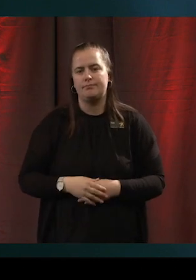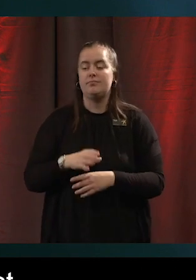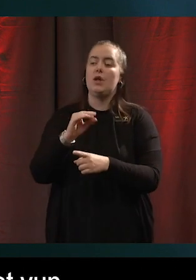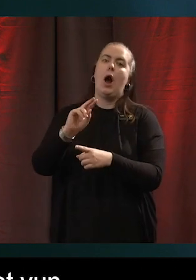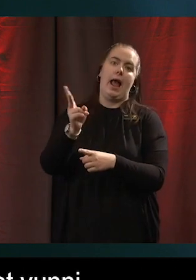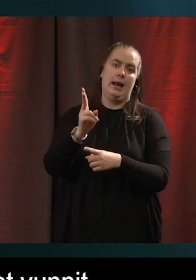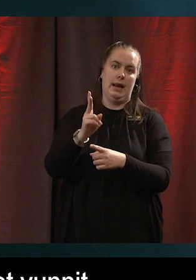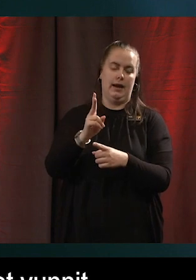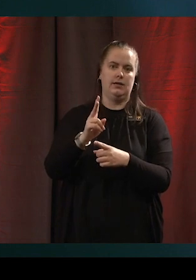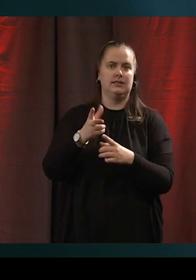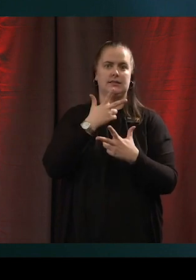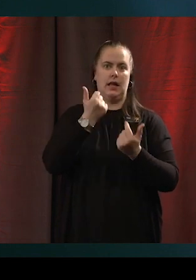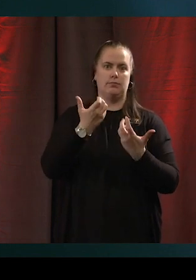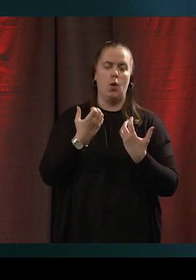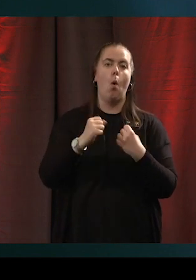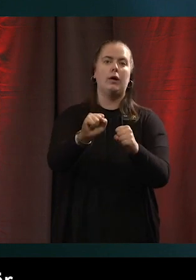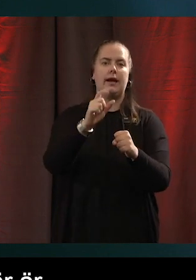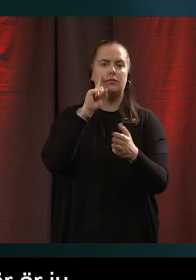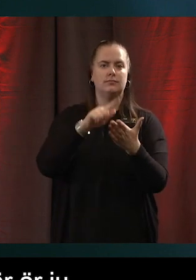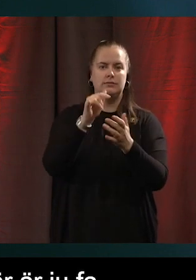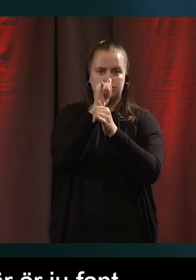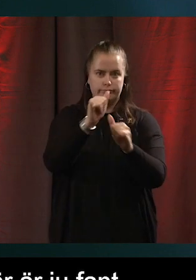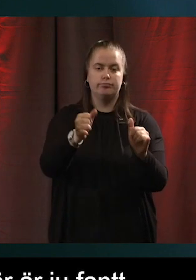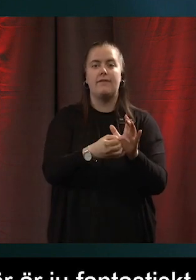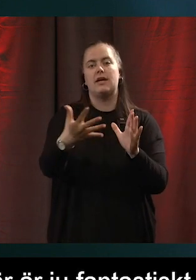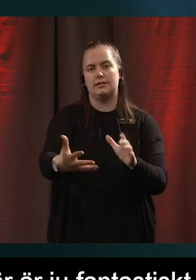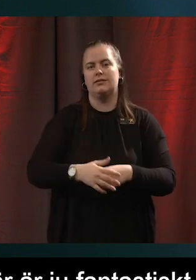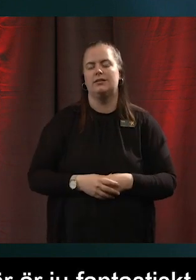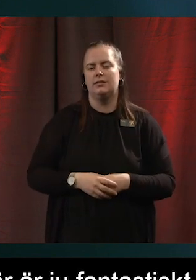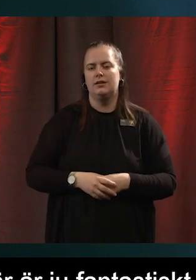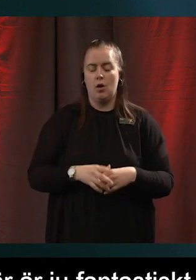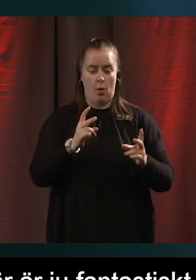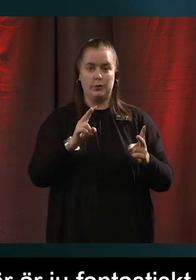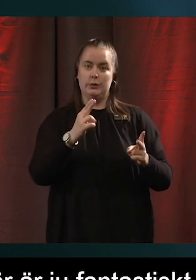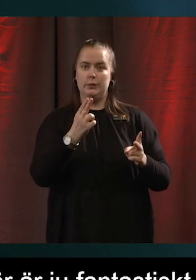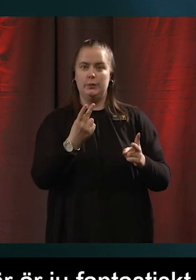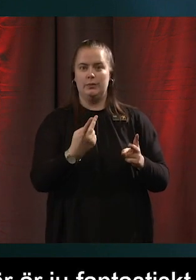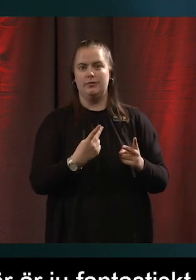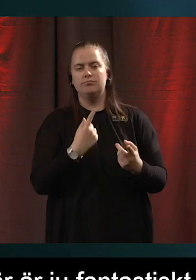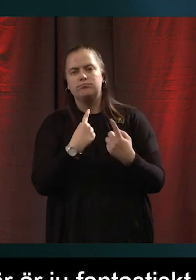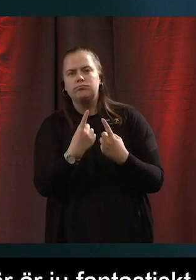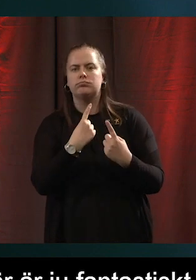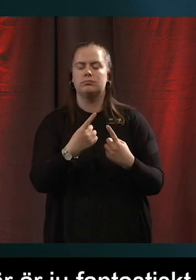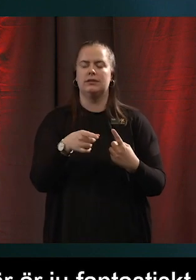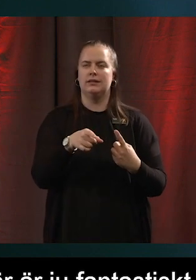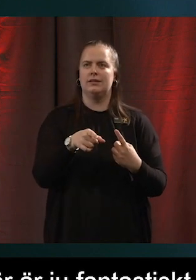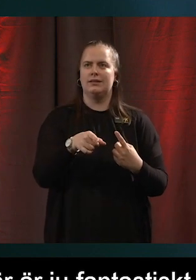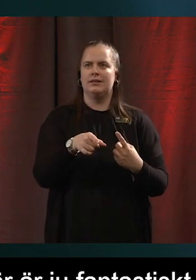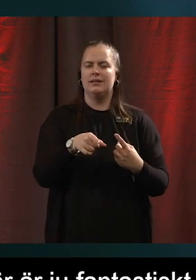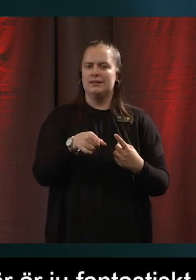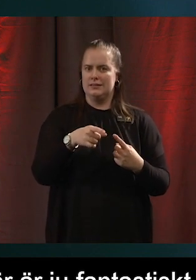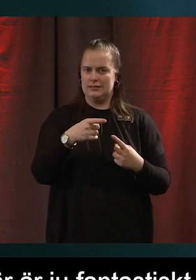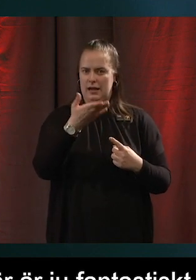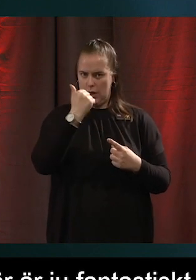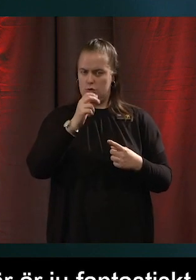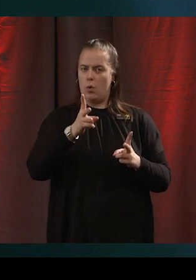kontra effekterna snabbt. Det här är ju fantastiskt och det slår ju mig nu när vi pratar om det här att det här kan man ju också lite använda i sin